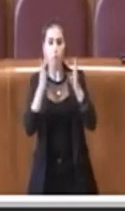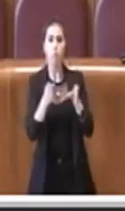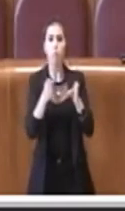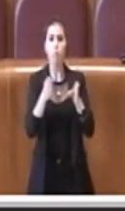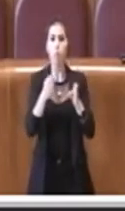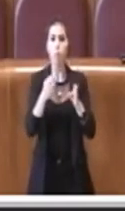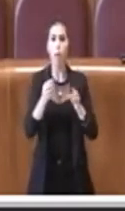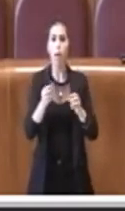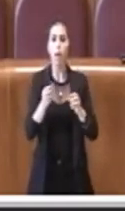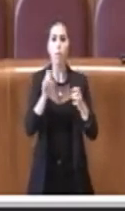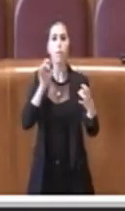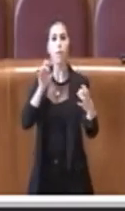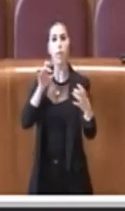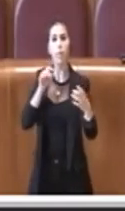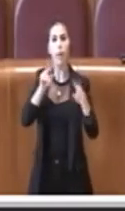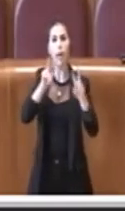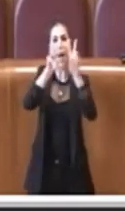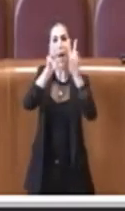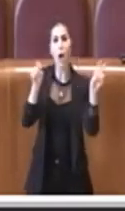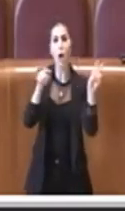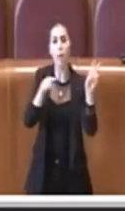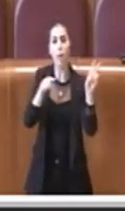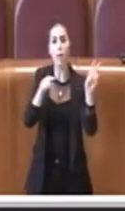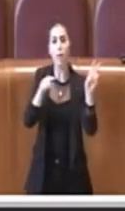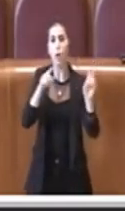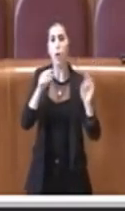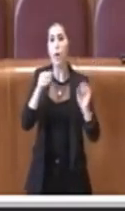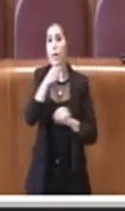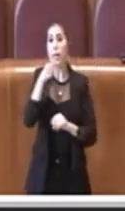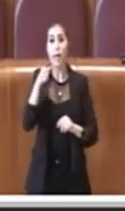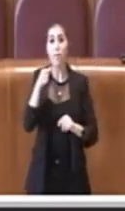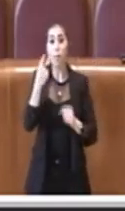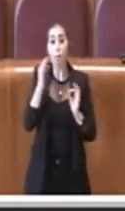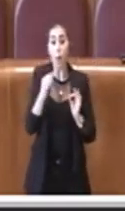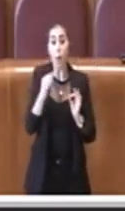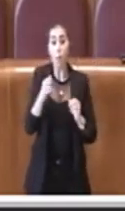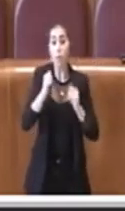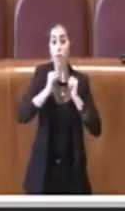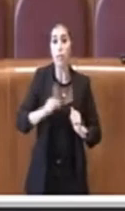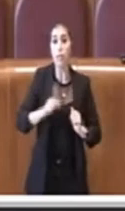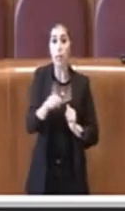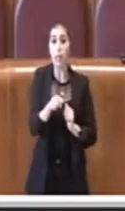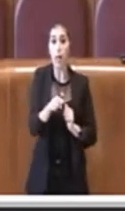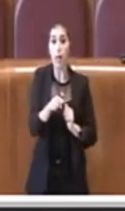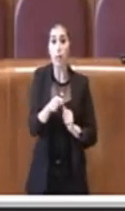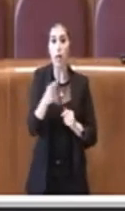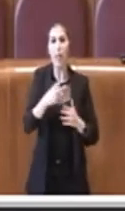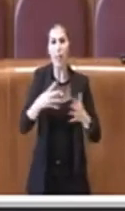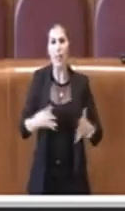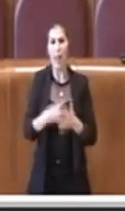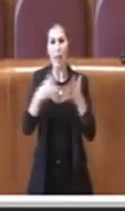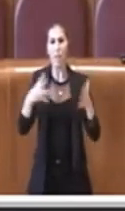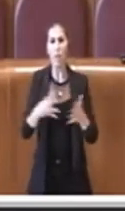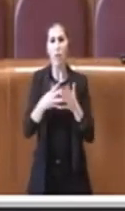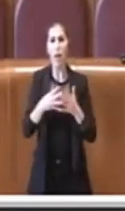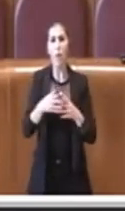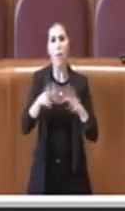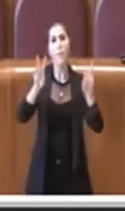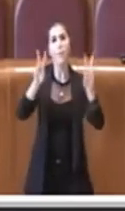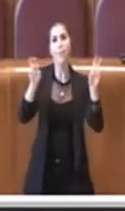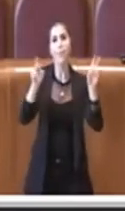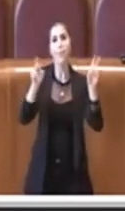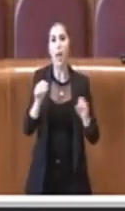impulso a un tema che è cruciale per questa cittadinanza e va e ostacola anche ovviamente i famosi